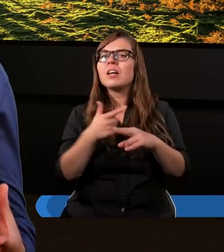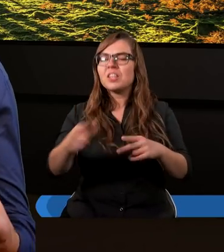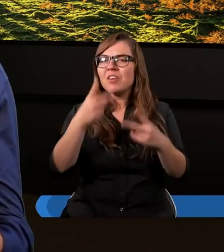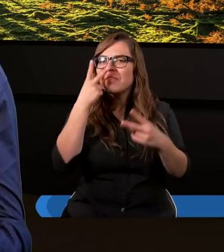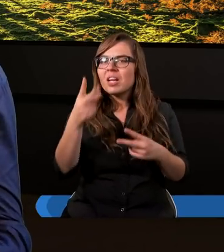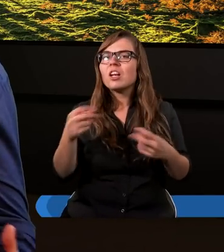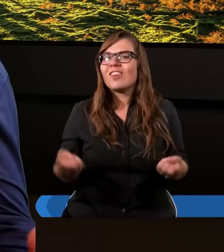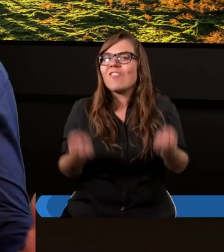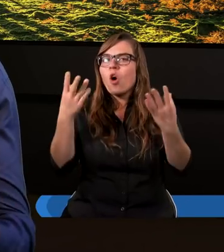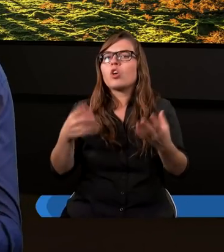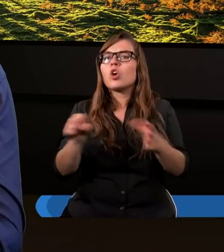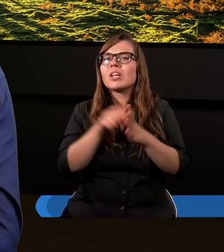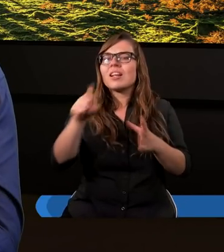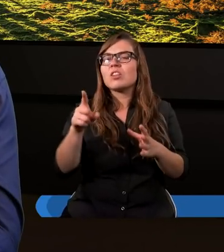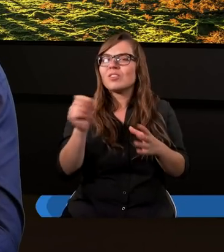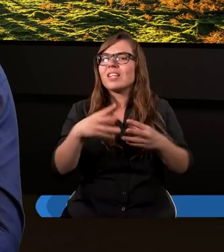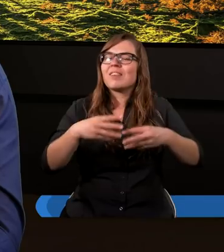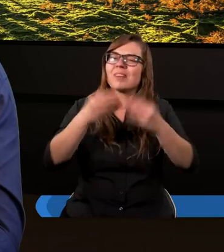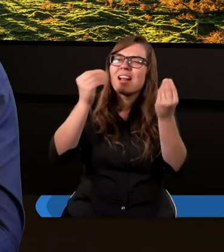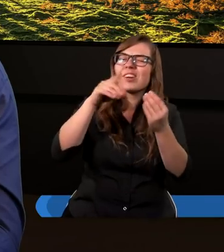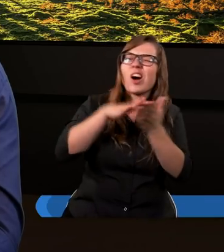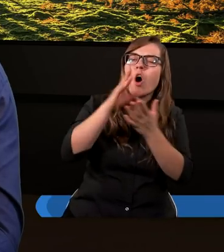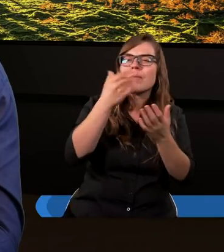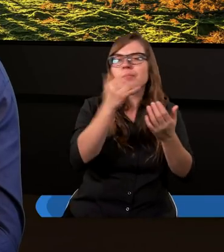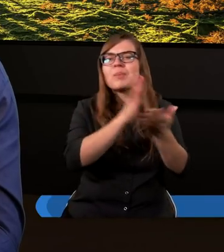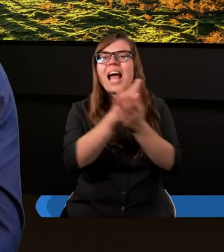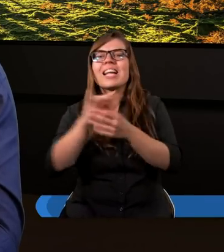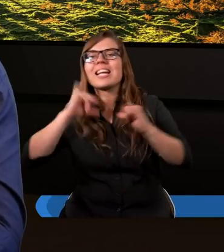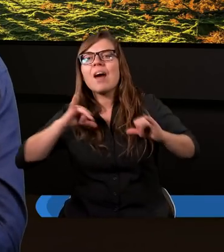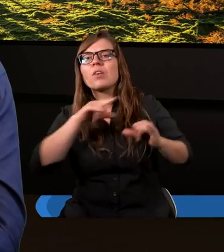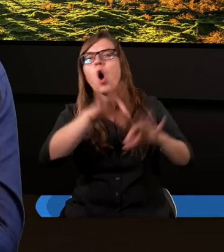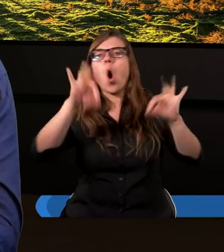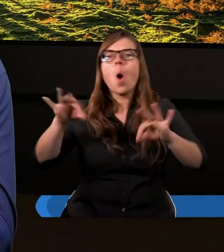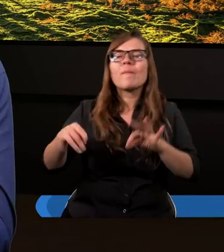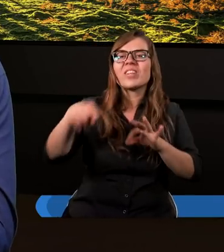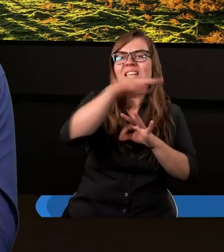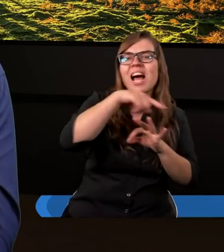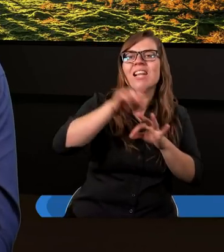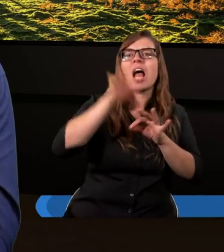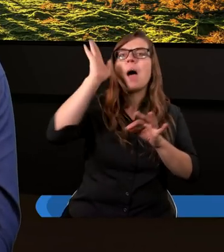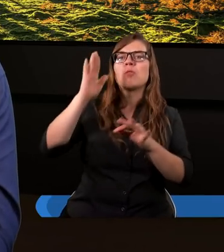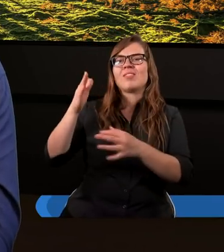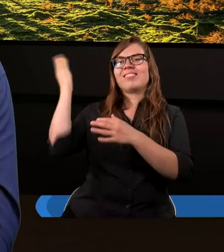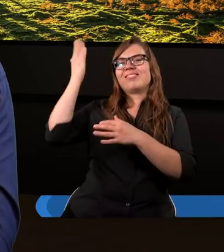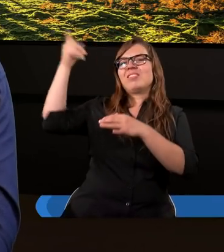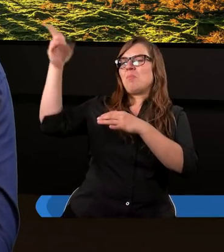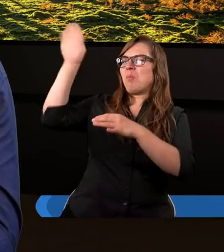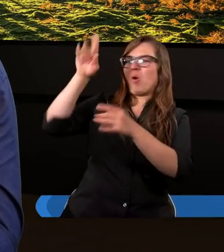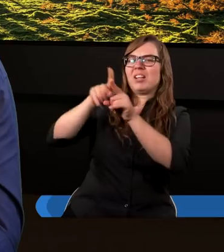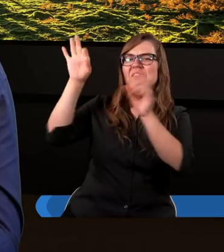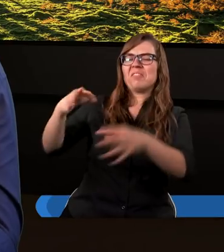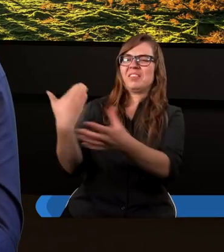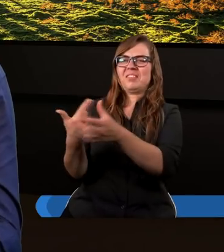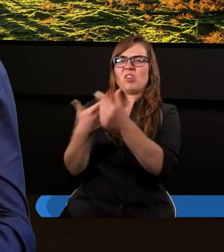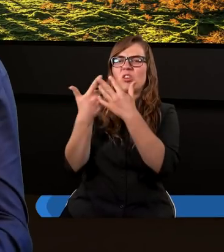stworzone zaczynają obwiniać siebie nawzajem, a później obwiniać samego Boga. Więc tu widzimy, że